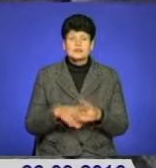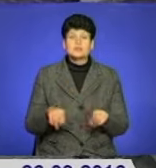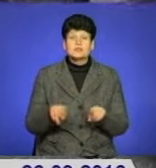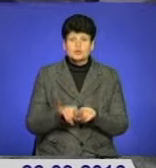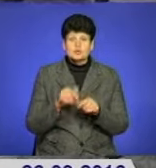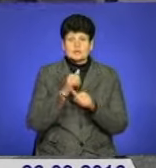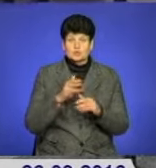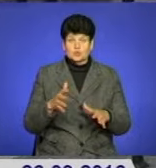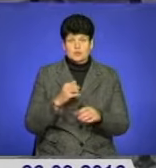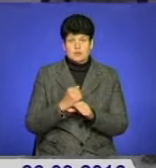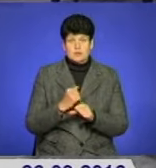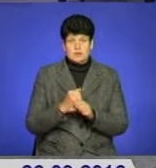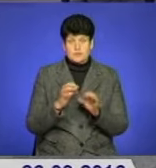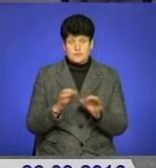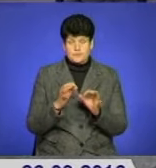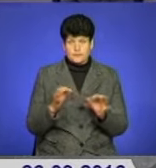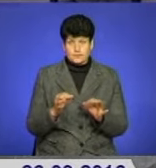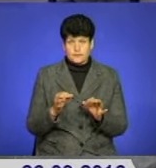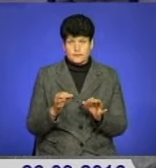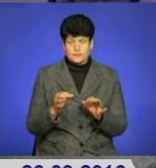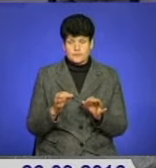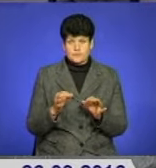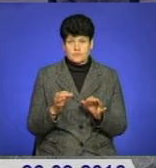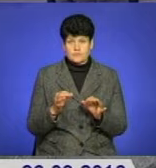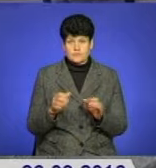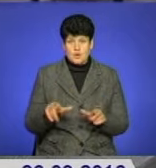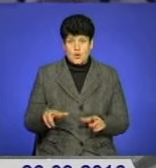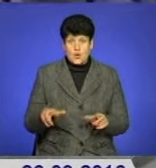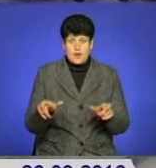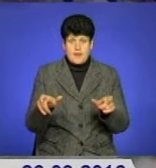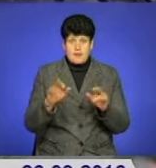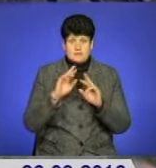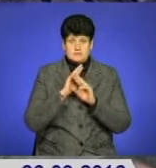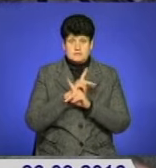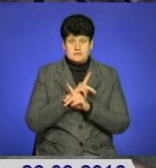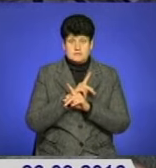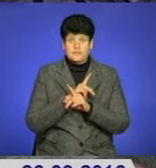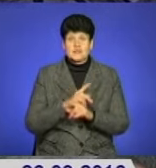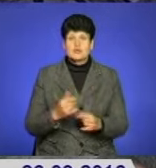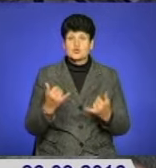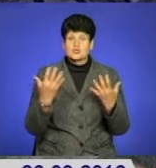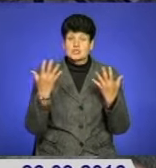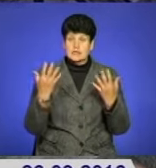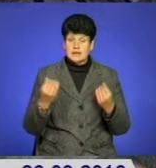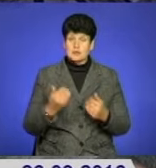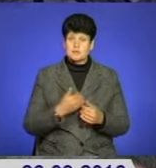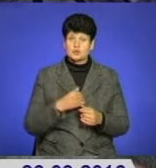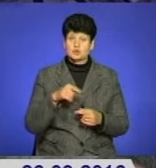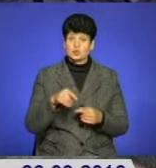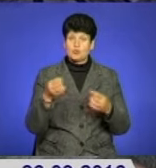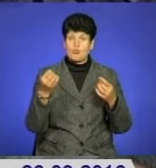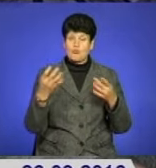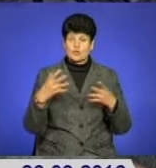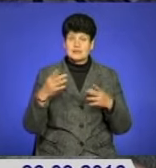так же нічого не зможуть зробити, бо колія не та. На сьогоднішній день бажано тут би просто